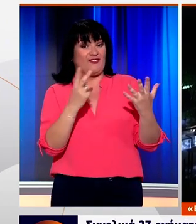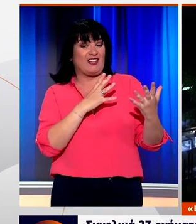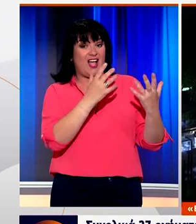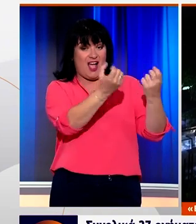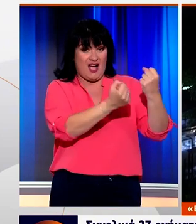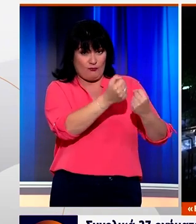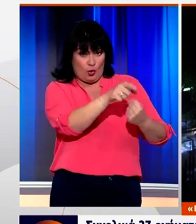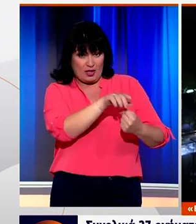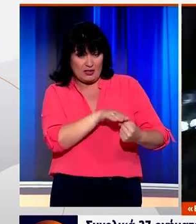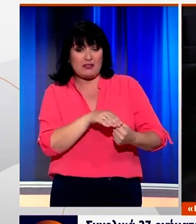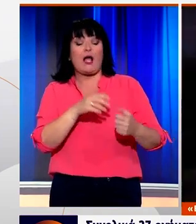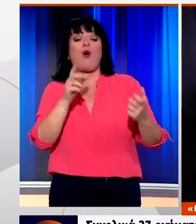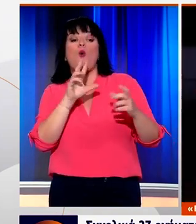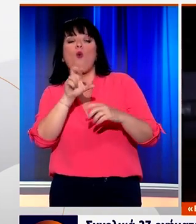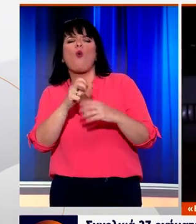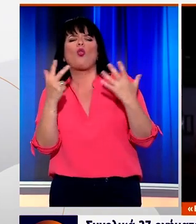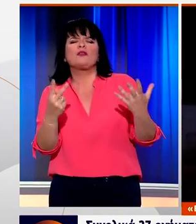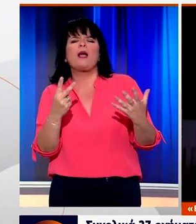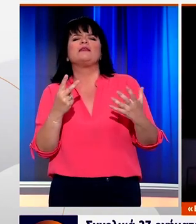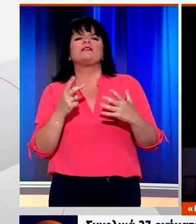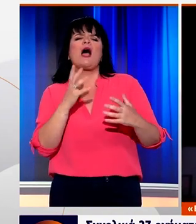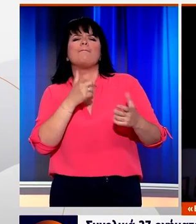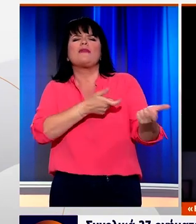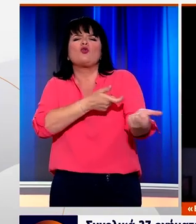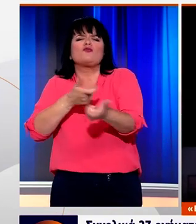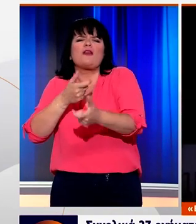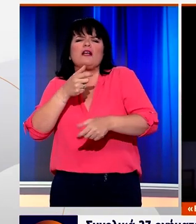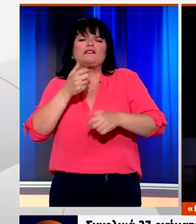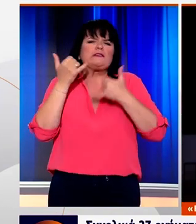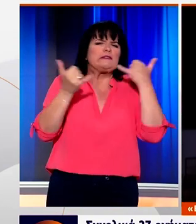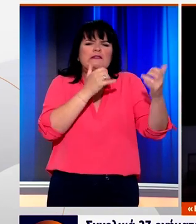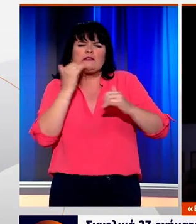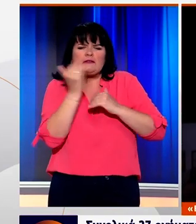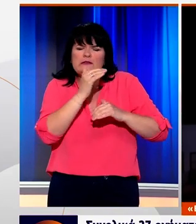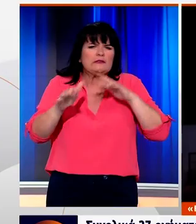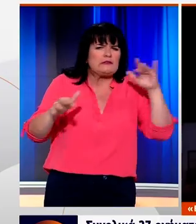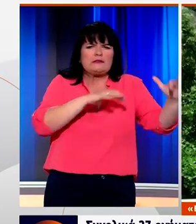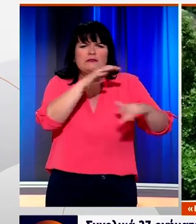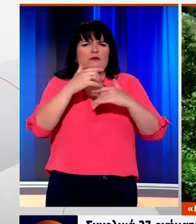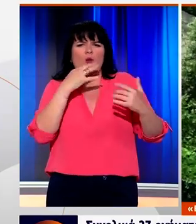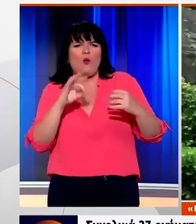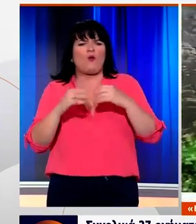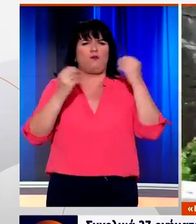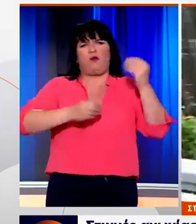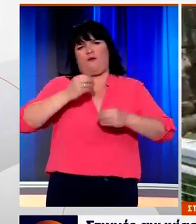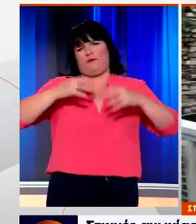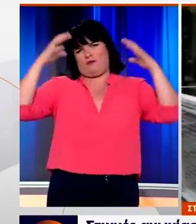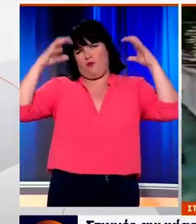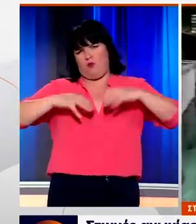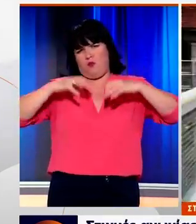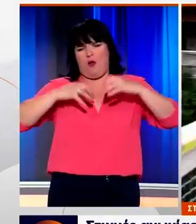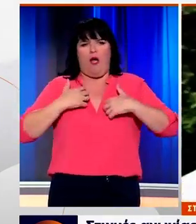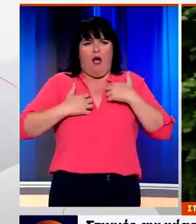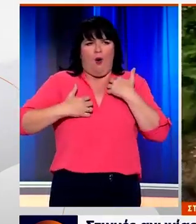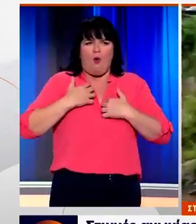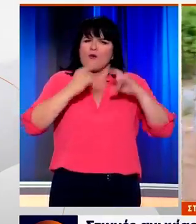83 πυροσβέστες κινητοποιήθηκαν για την παροχή βοήθειας, εξαιτίας των προβλημάτων που προκάλεσαν ισχυρές βροχοπτώσεις. Στιγμές